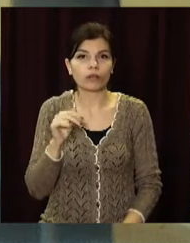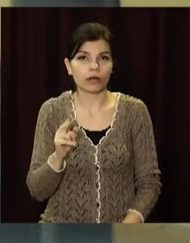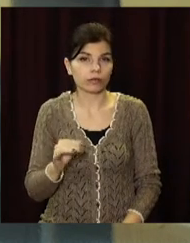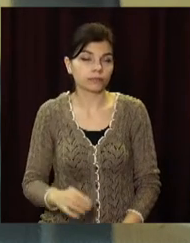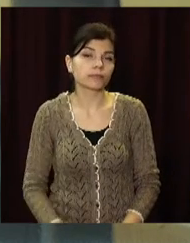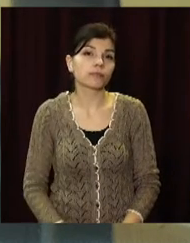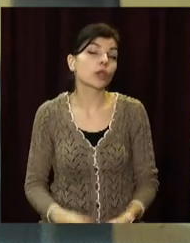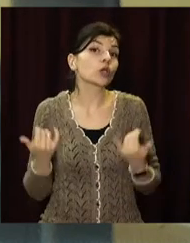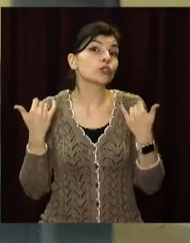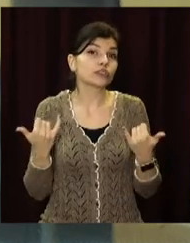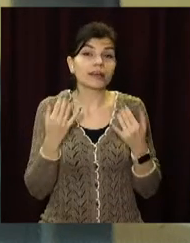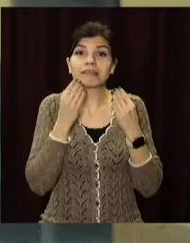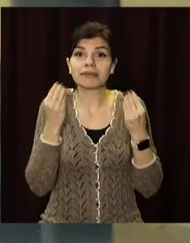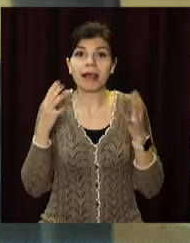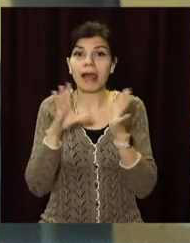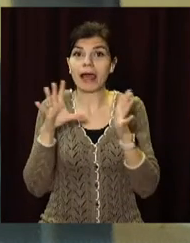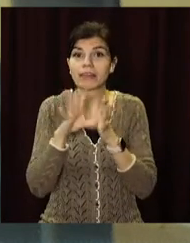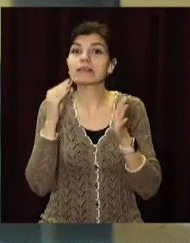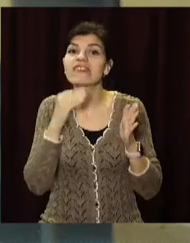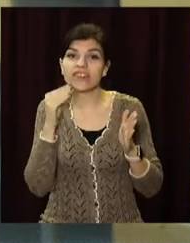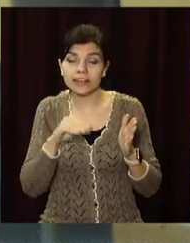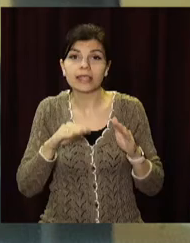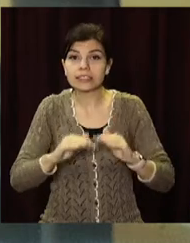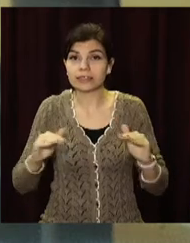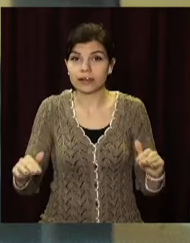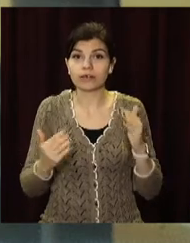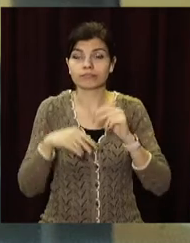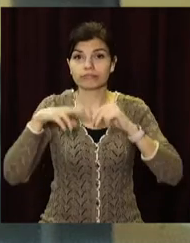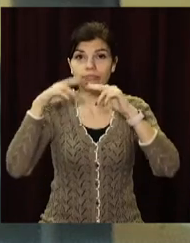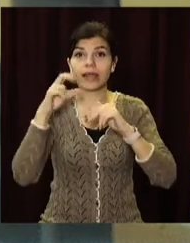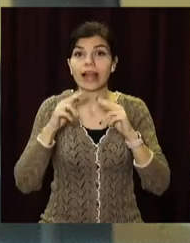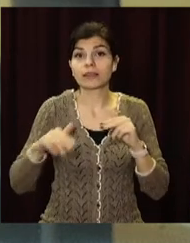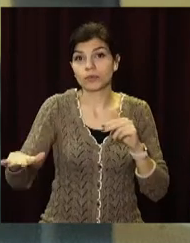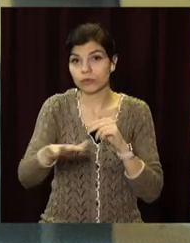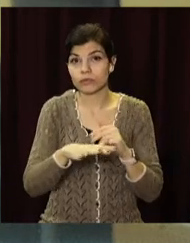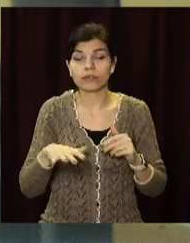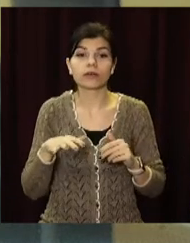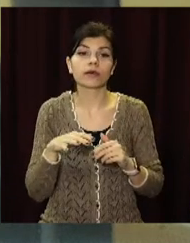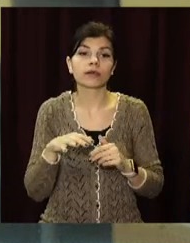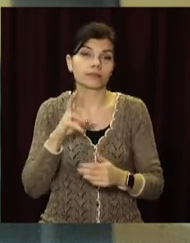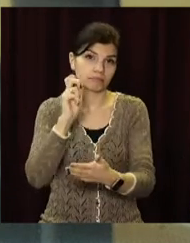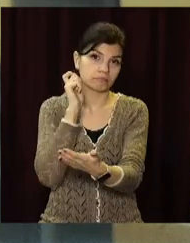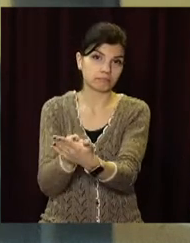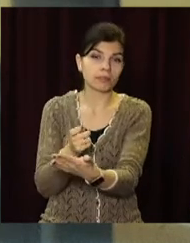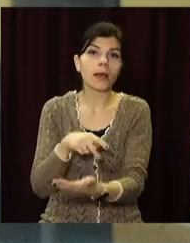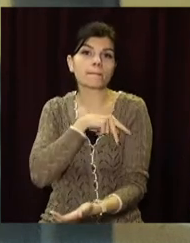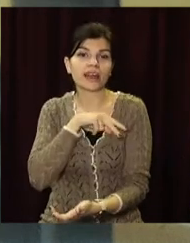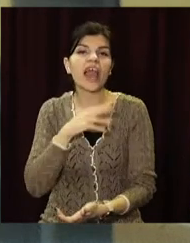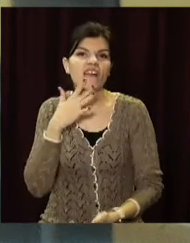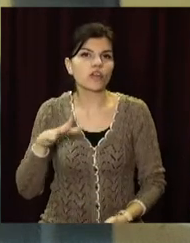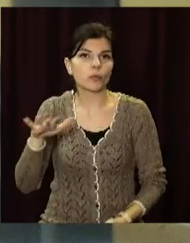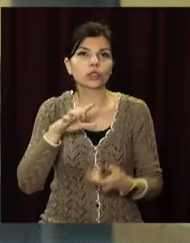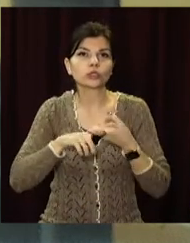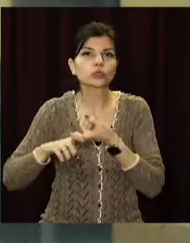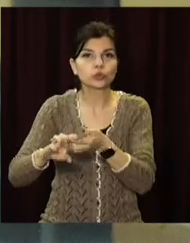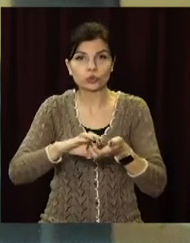Сучасний, яскравий, енергоефективний. Дитячий садок, збудований на Дніпропетровщині, наймінували на престижну премію Європейського